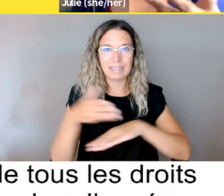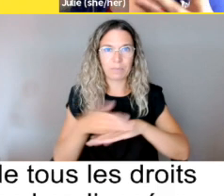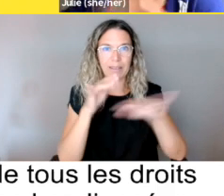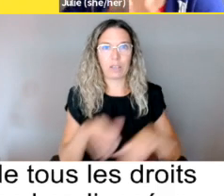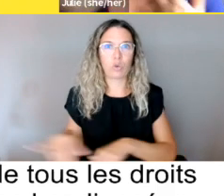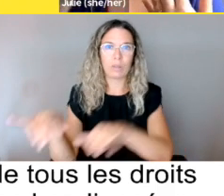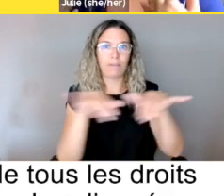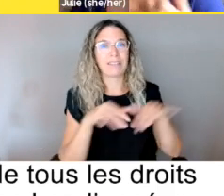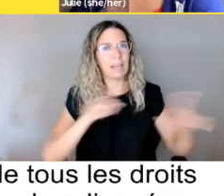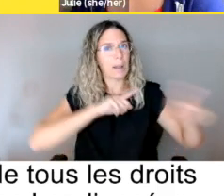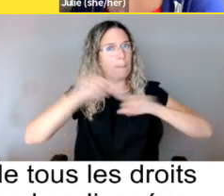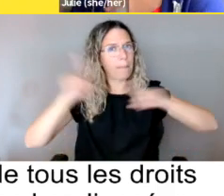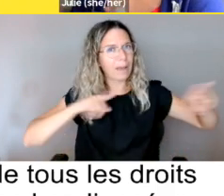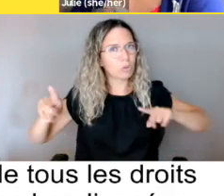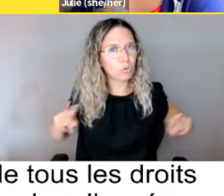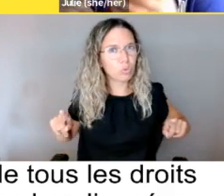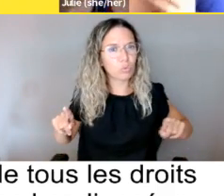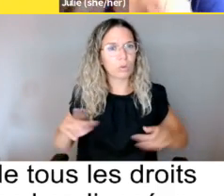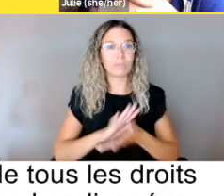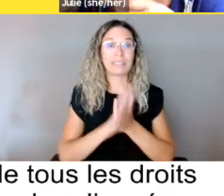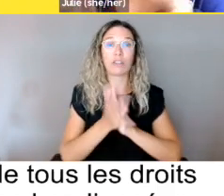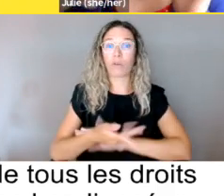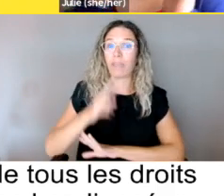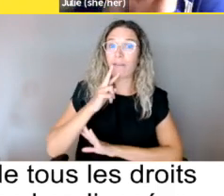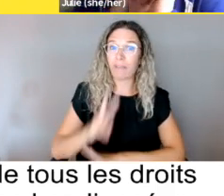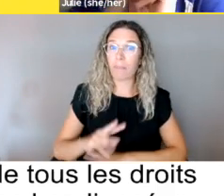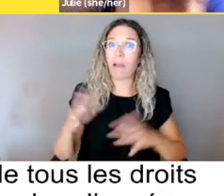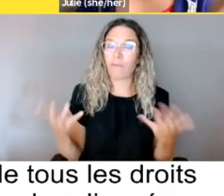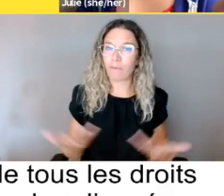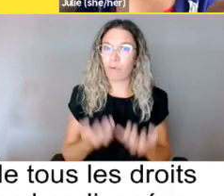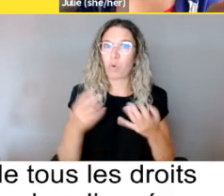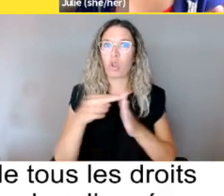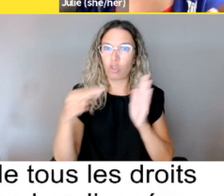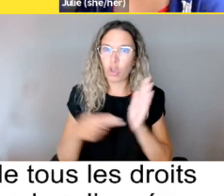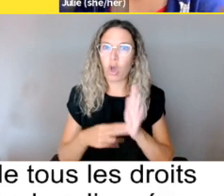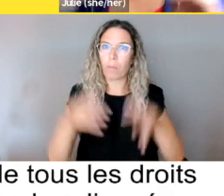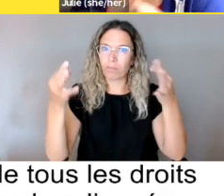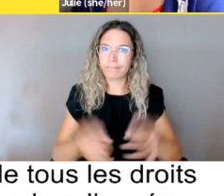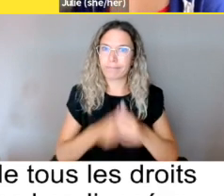universelle partout et que ça devienne vraiment la norme.